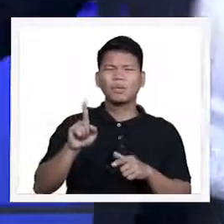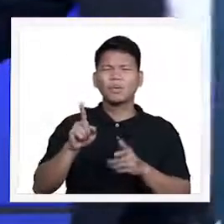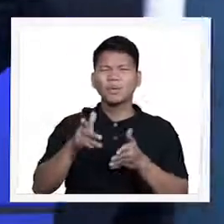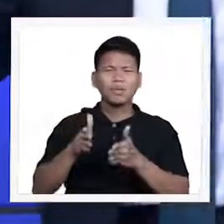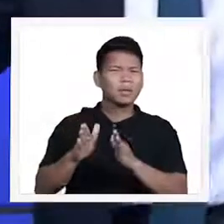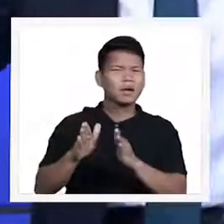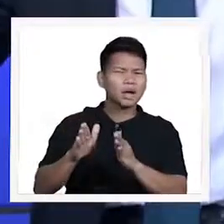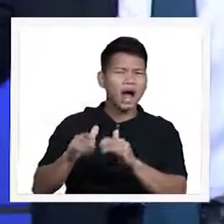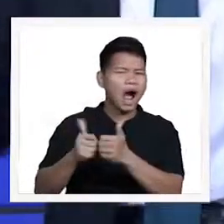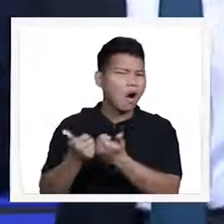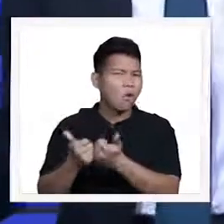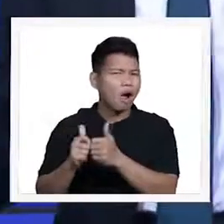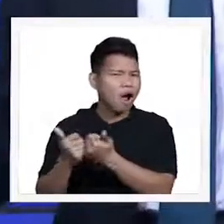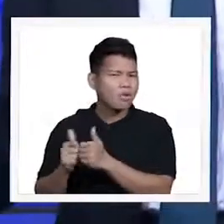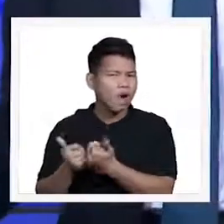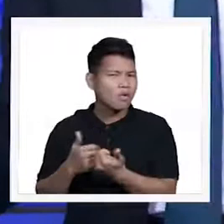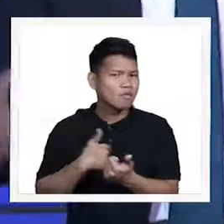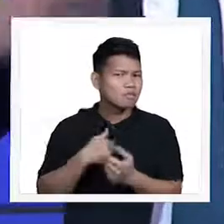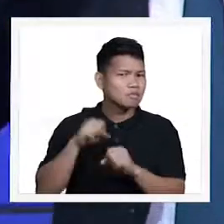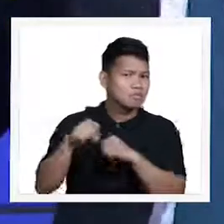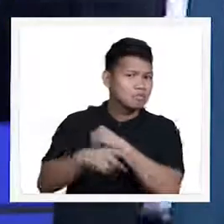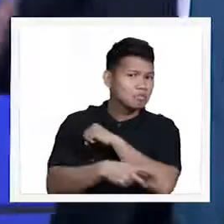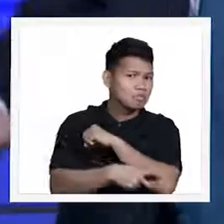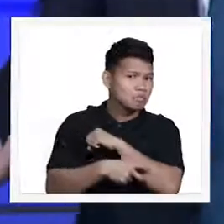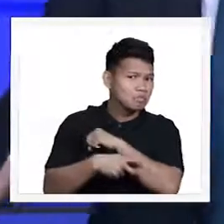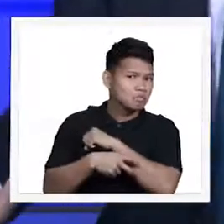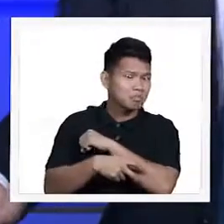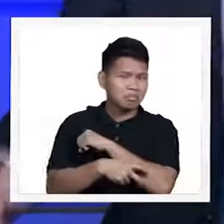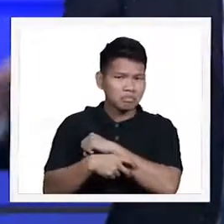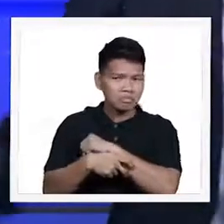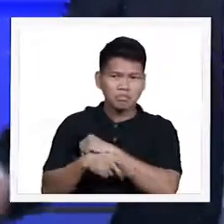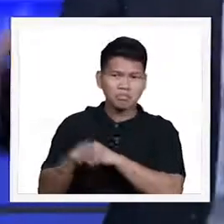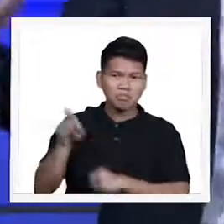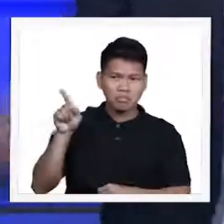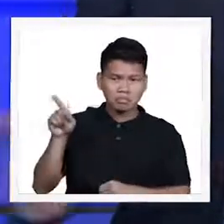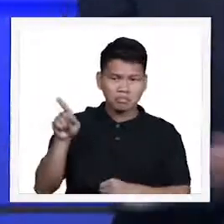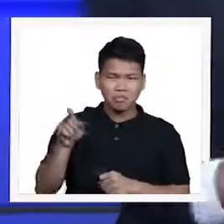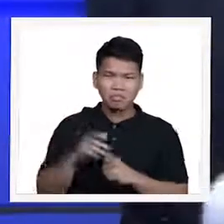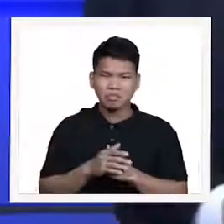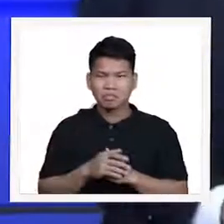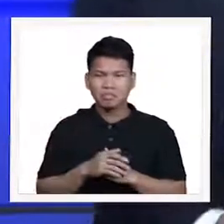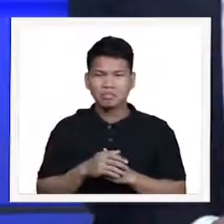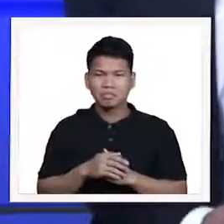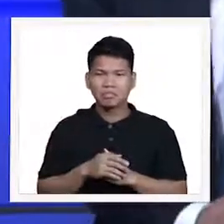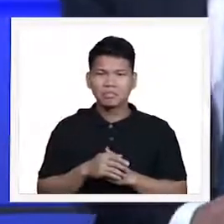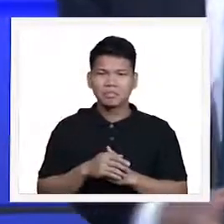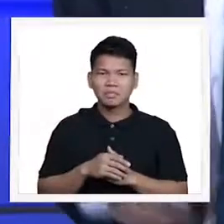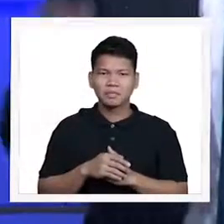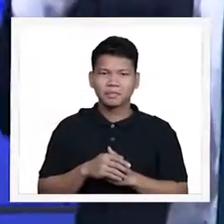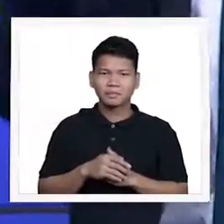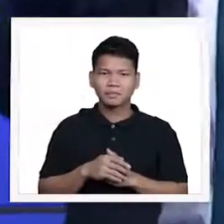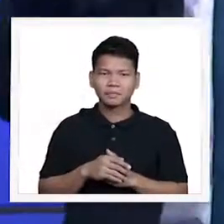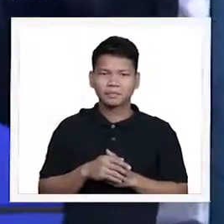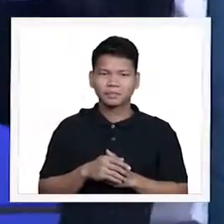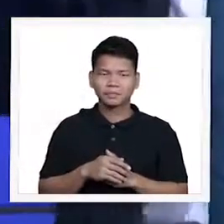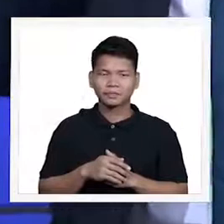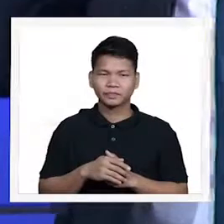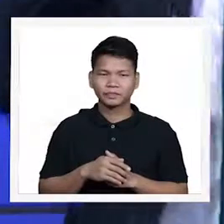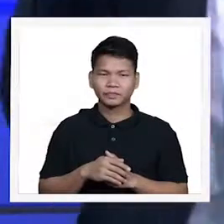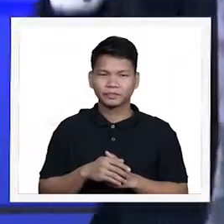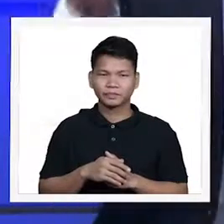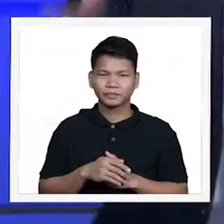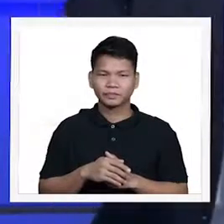anong paraan kami po ay nakapagnakaw sa inyo in what way have we robbed you? sabi ng